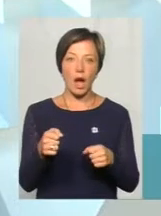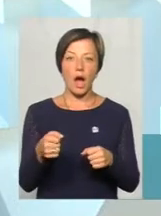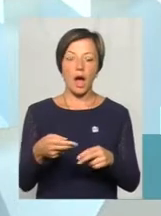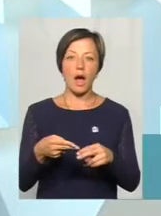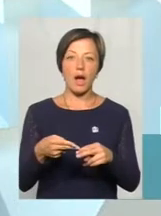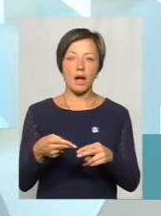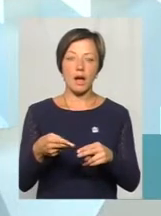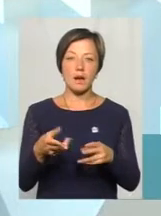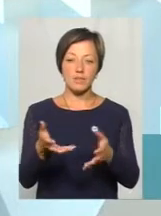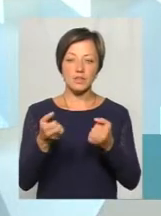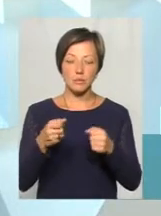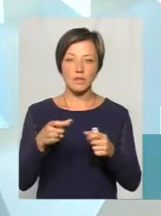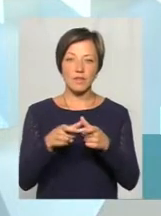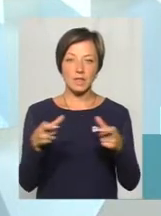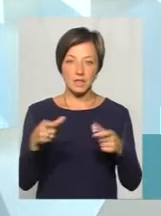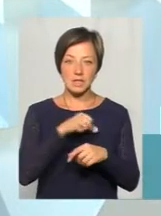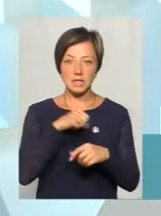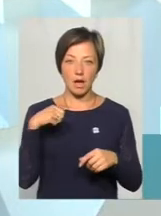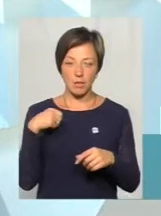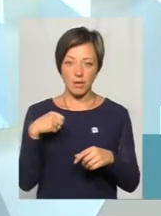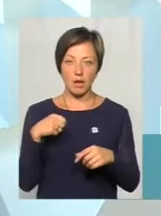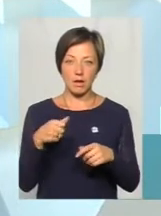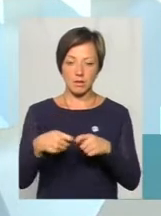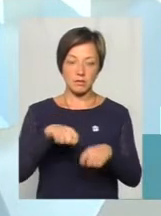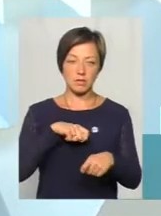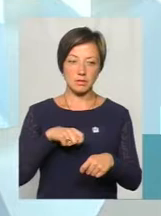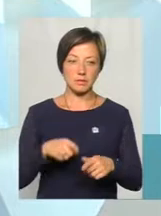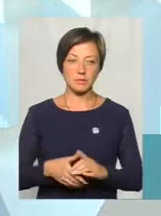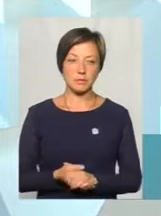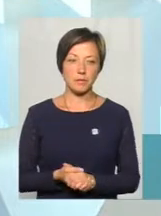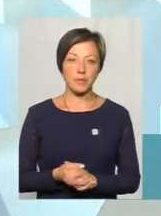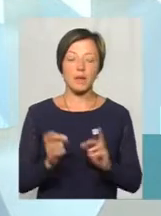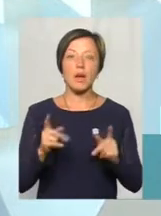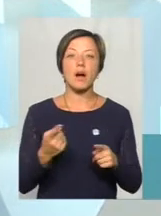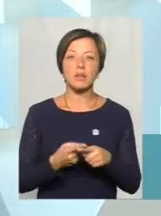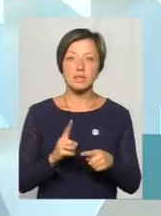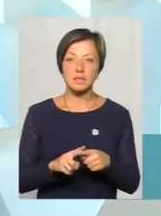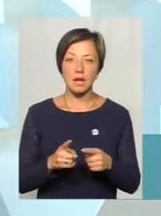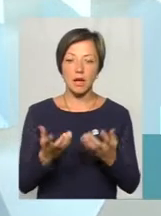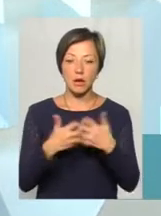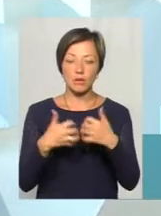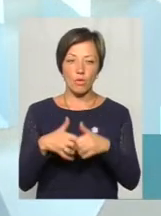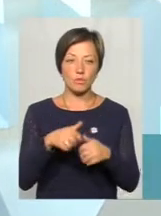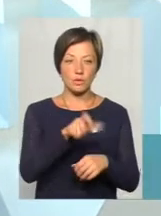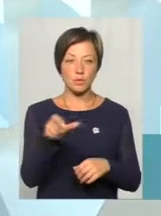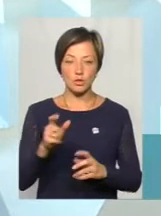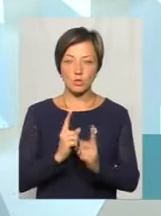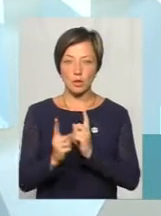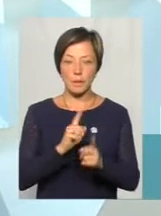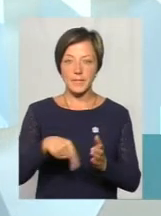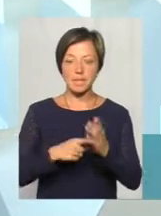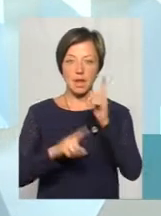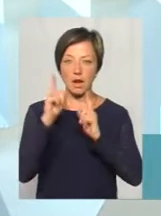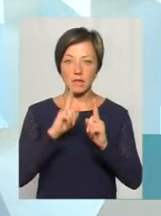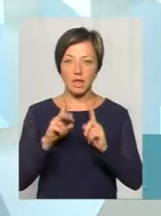водії візьмить у водія, а квиточок візьмить самі. От як розраховую це взагалі? Чому міська рада